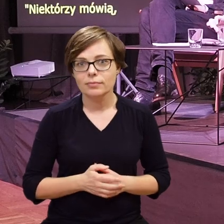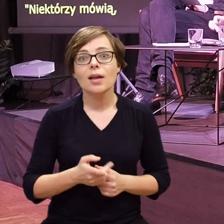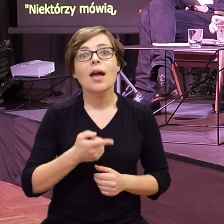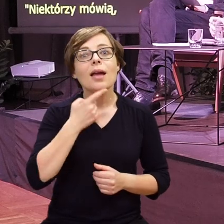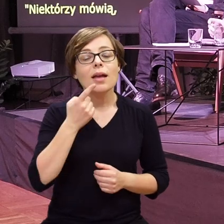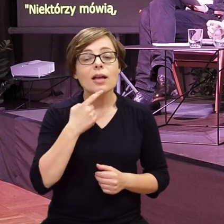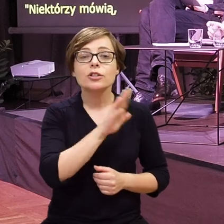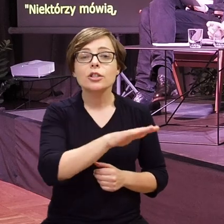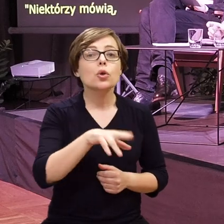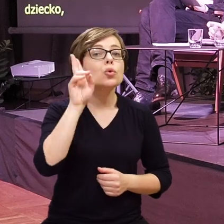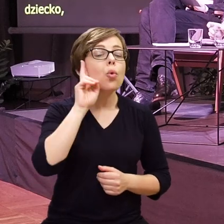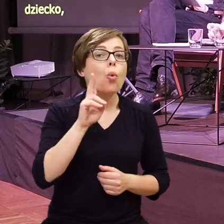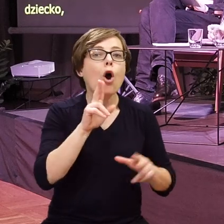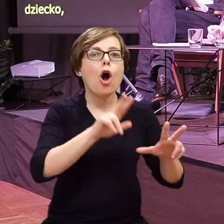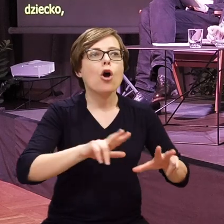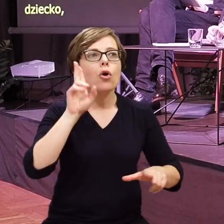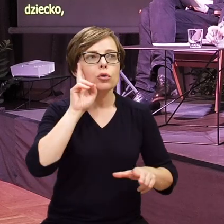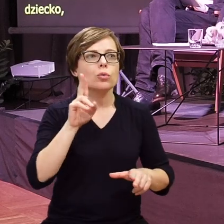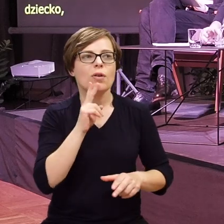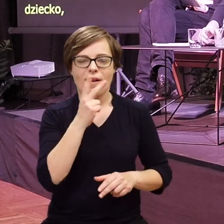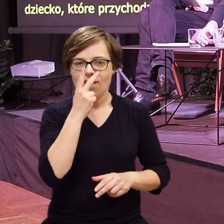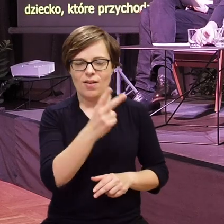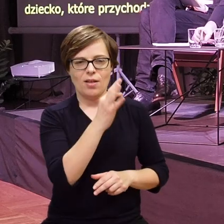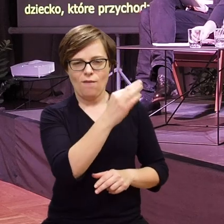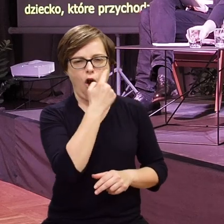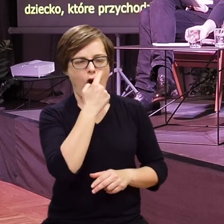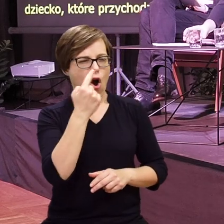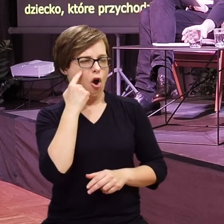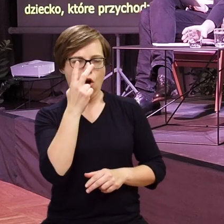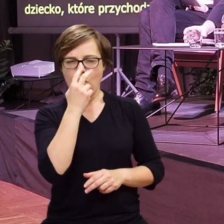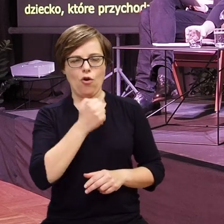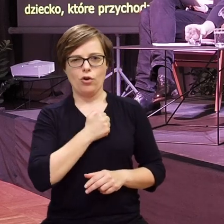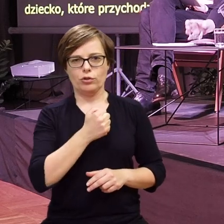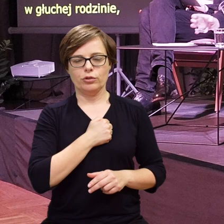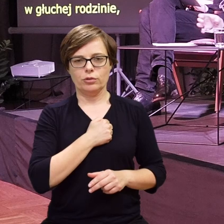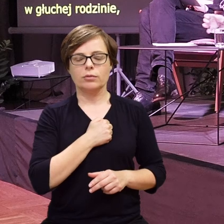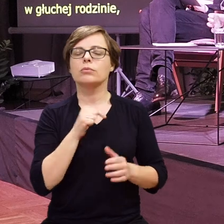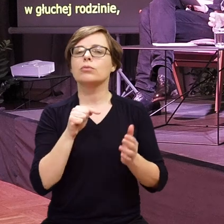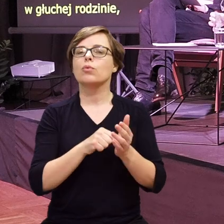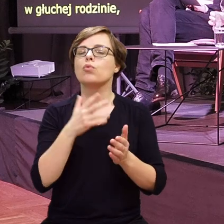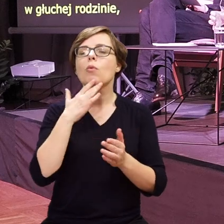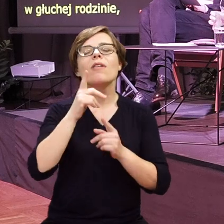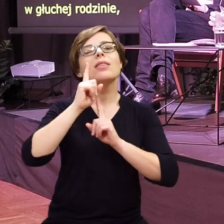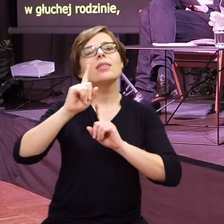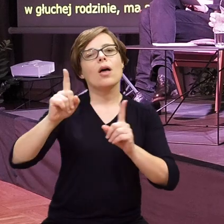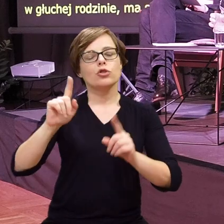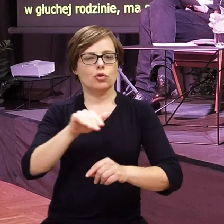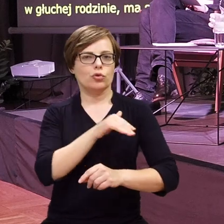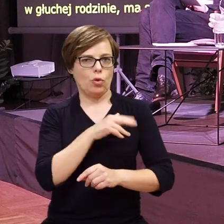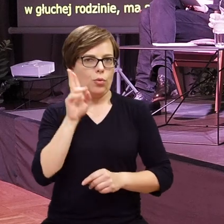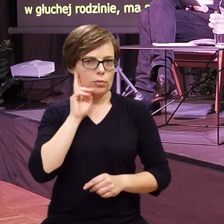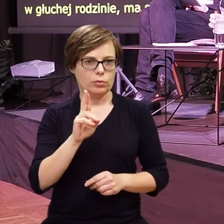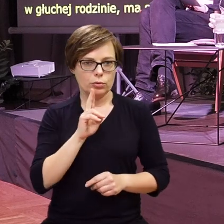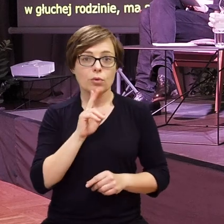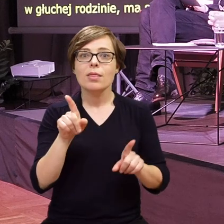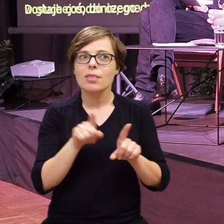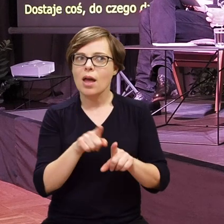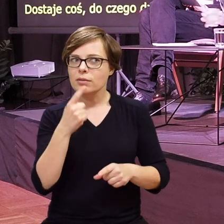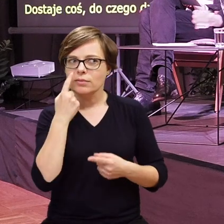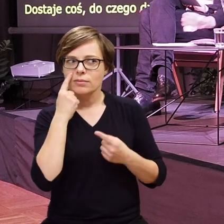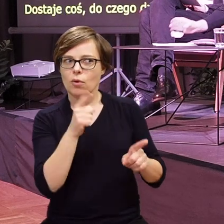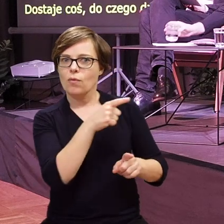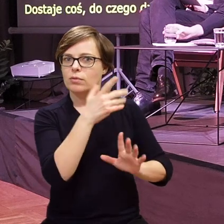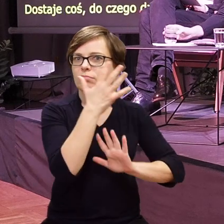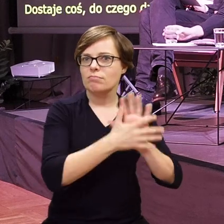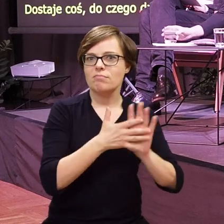Język głuchych dzieci z głuchych rodzin widać po oczach, mówi nauczycielka ze szkoły dla niesłyszących. I po tym jak migają,